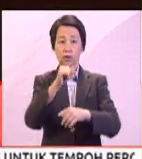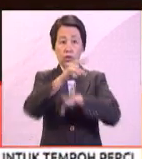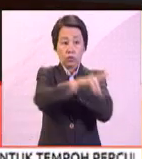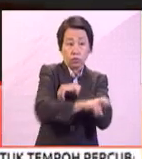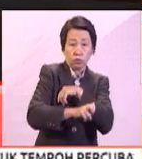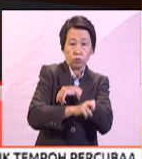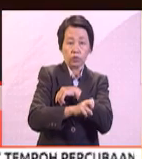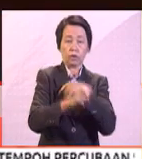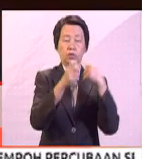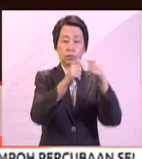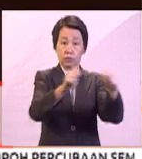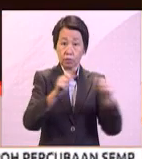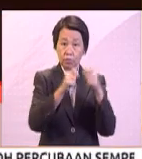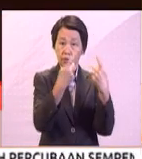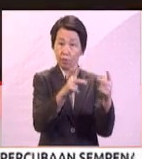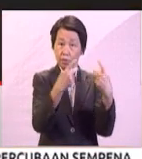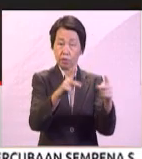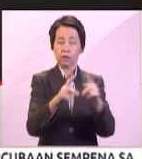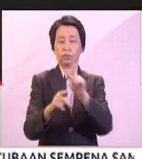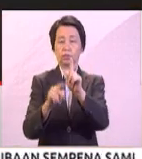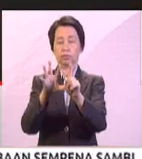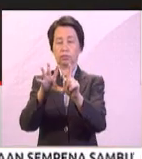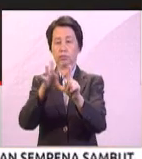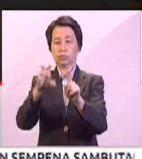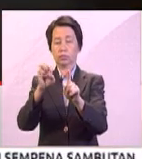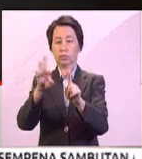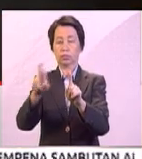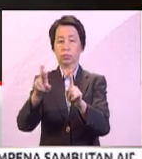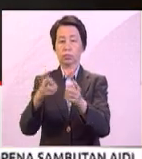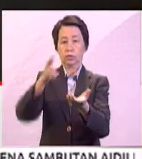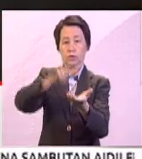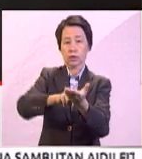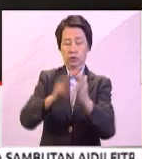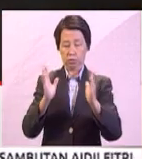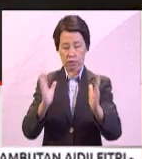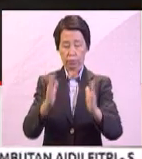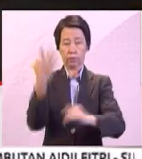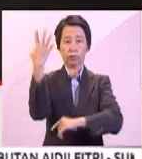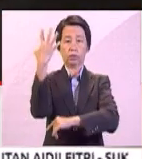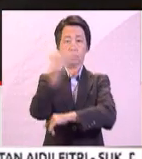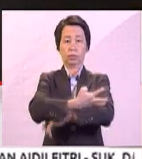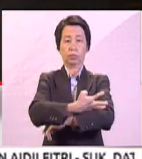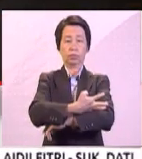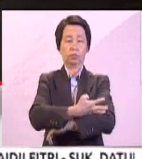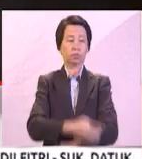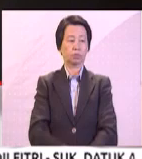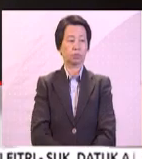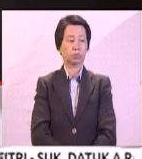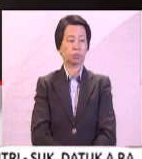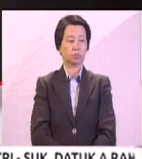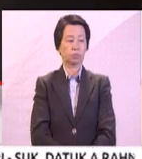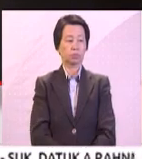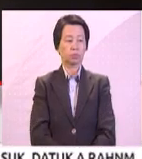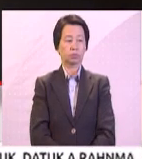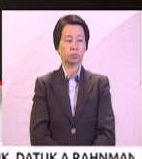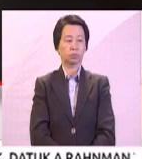rumah dan premis pula, 158 kes direkod dalam tempoh 4 hari. Terima kasih telah